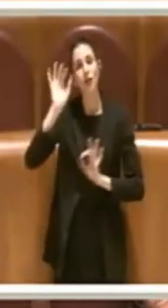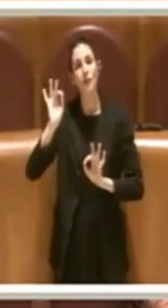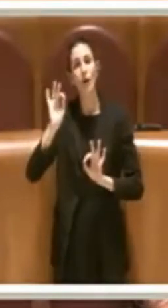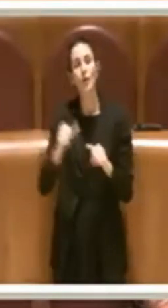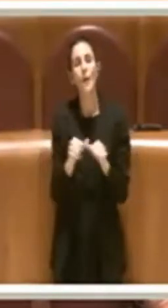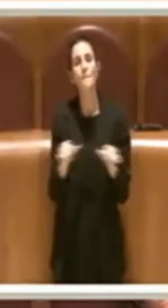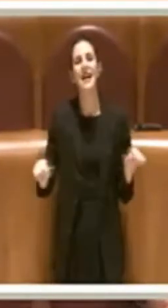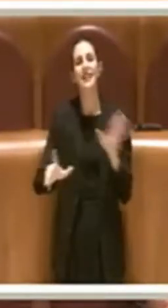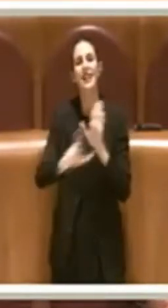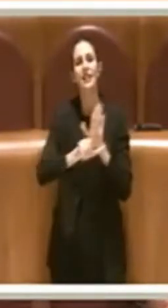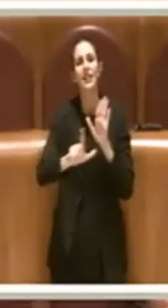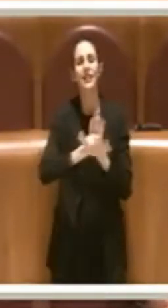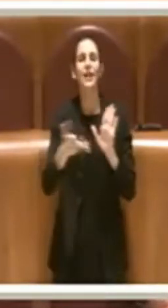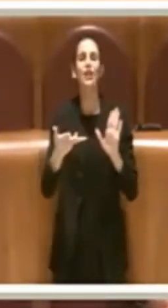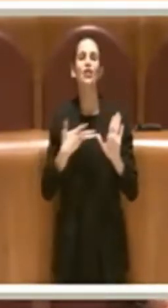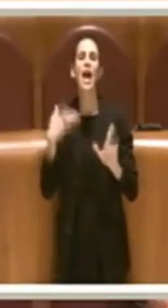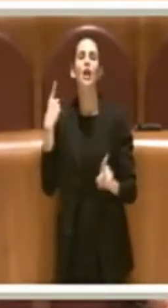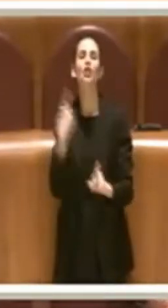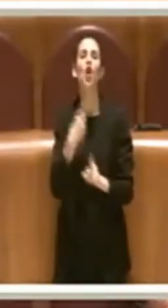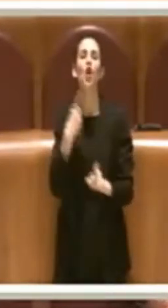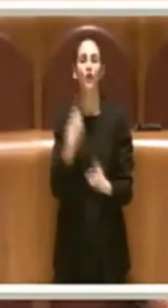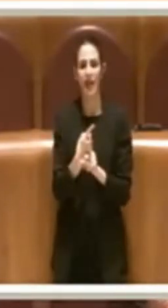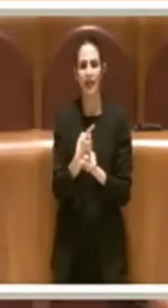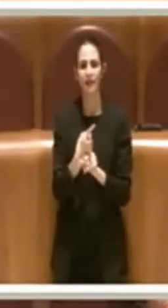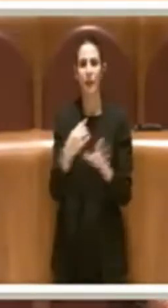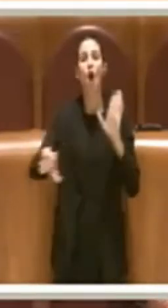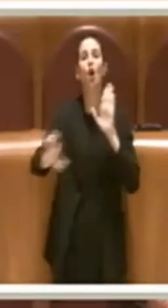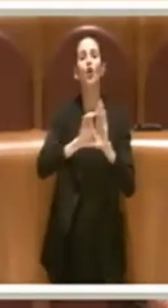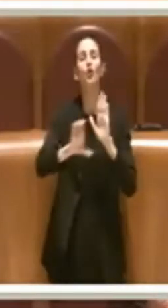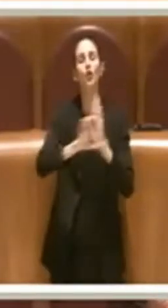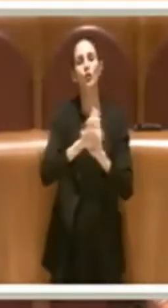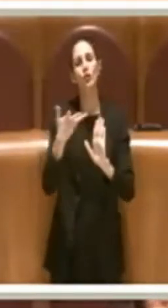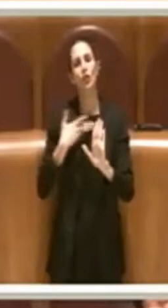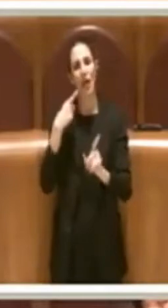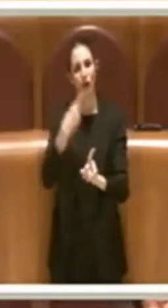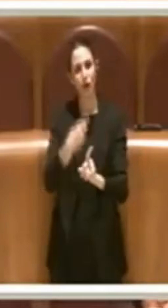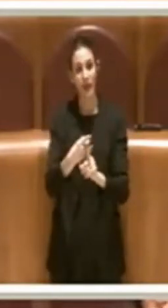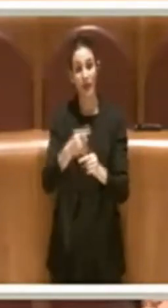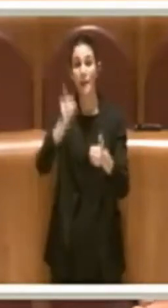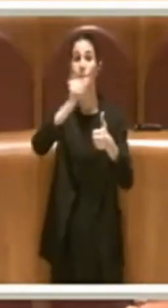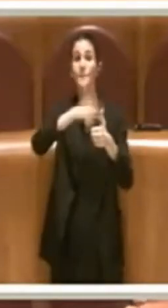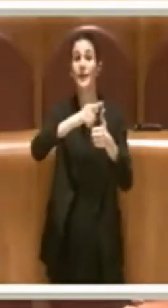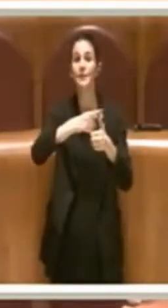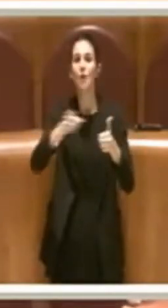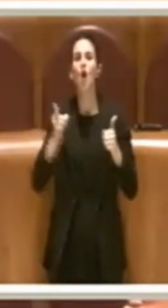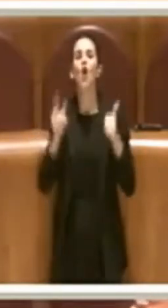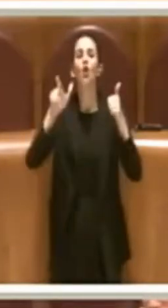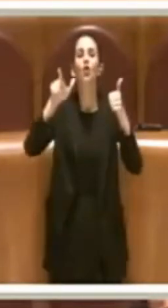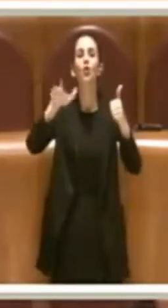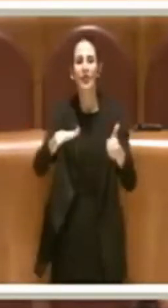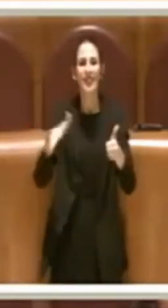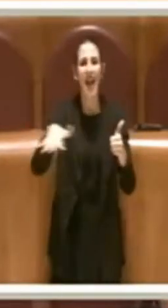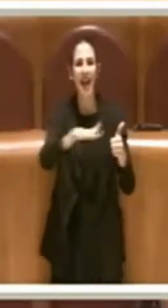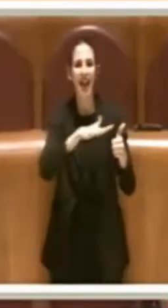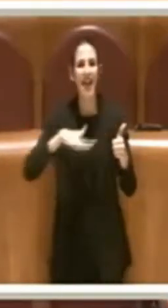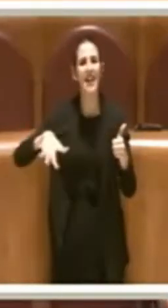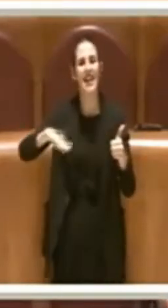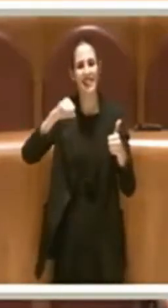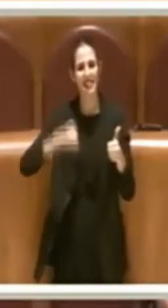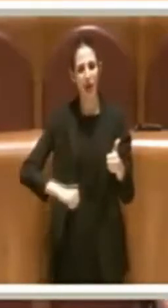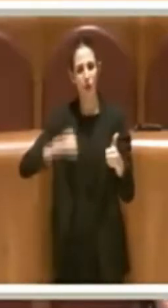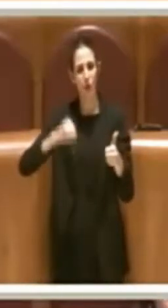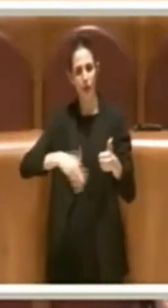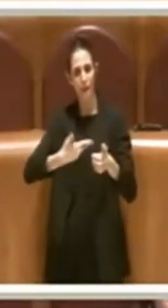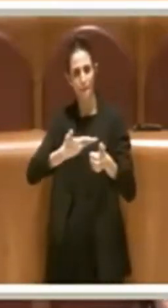doveri, o meglio, a livello costituzionale, ha dei doveri. Intanto la tutela della salute pubblica e dell'integrità della persona. Il gioco